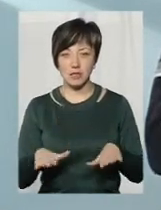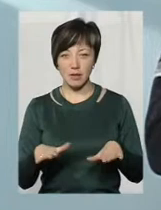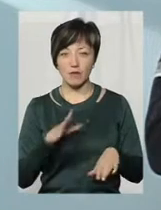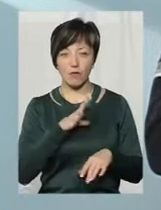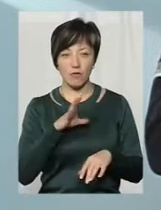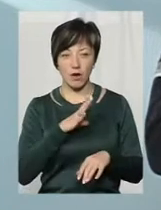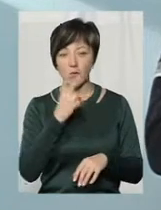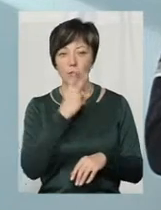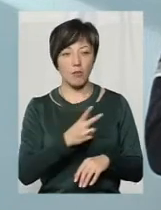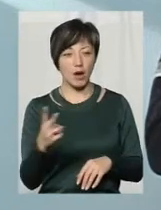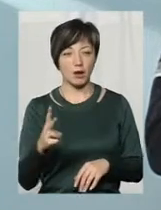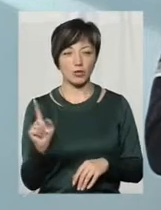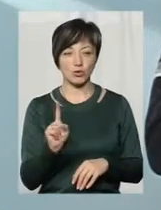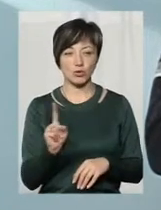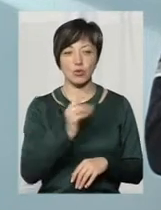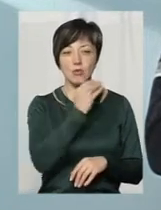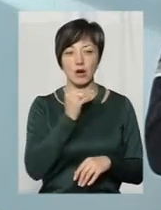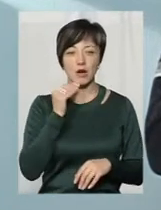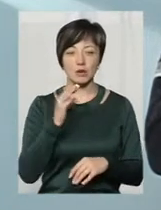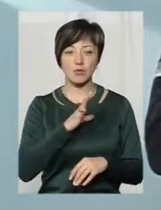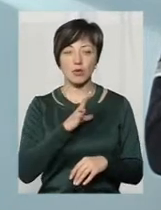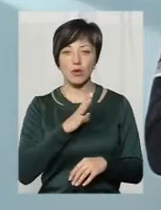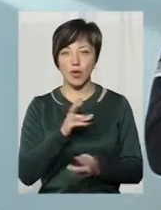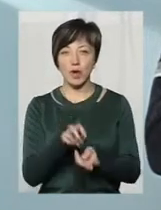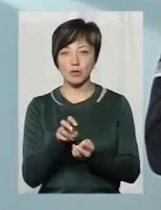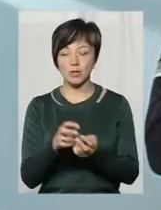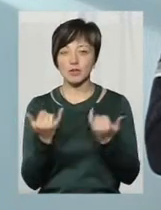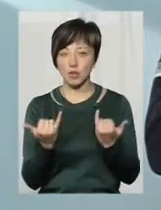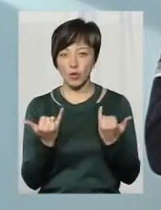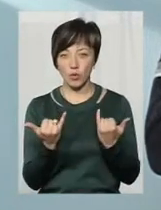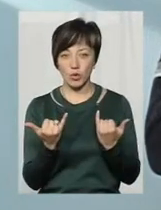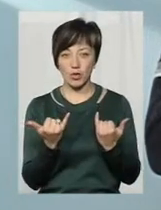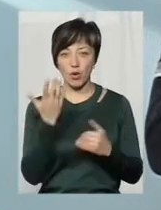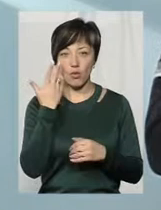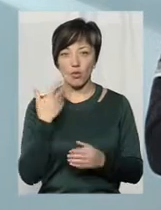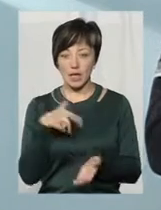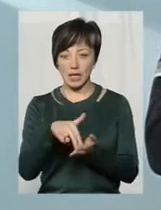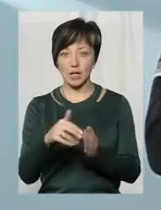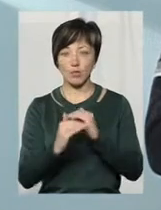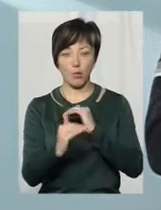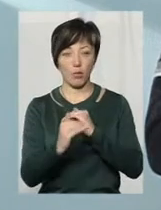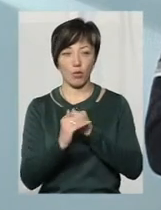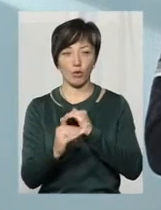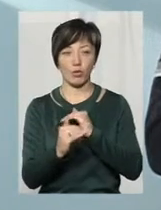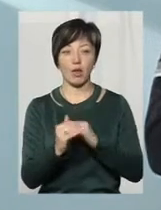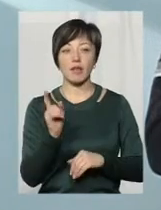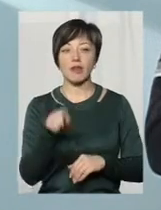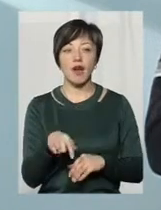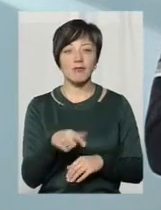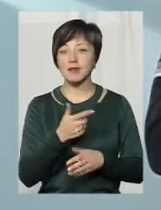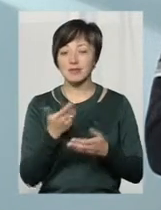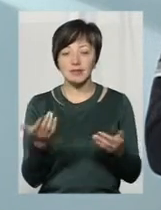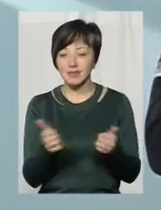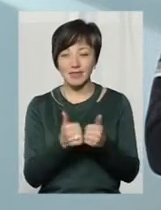буваю, бачу, що дуже багато було гризунів. Сьогодні йдеш по цьому полю, навіть близько